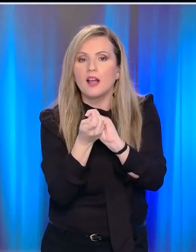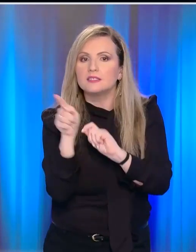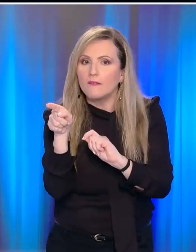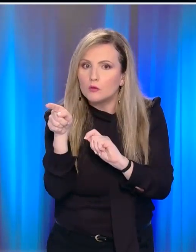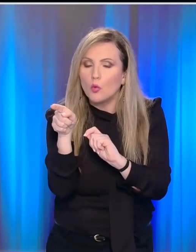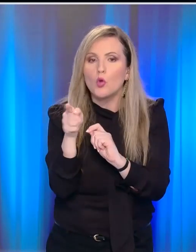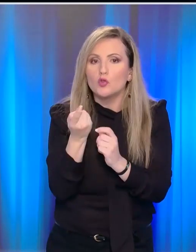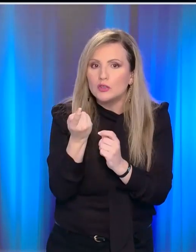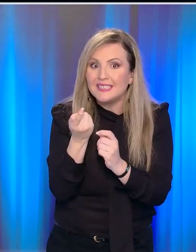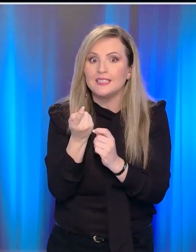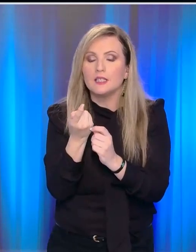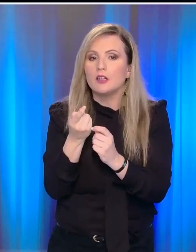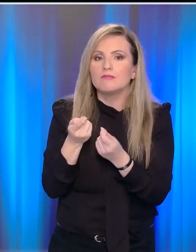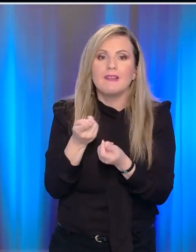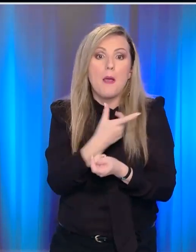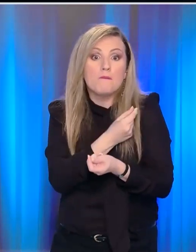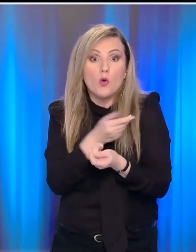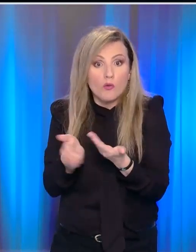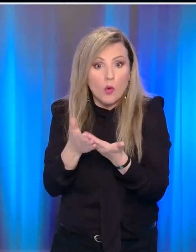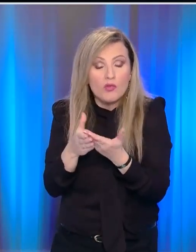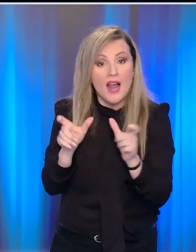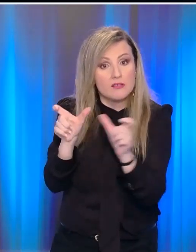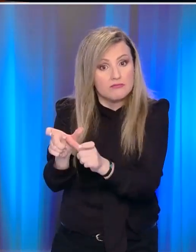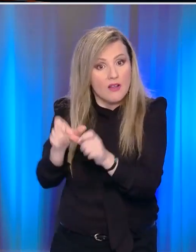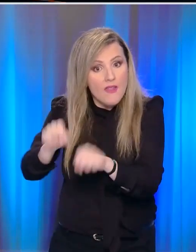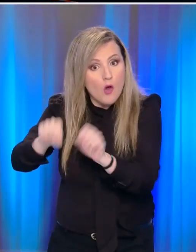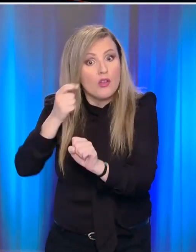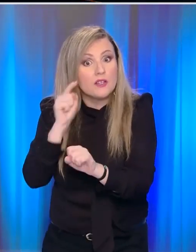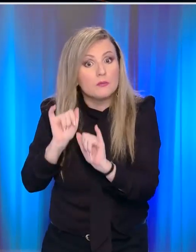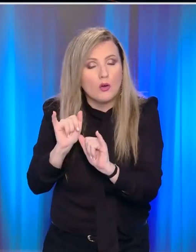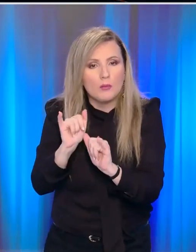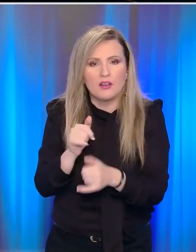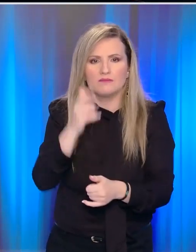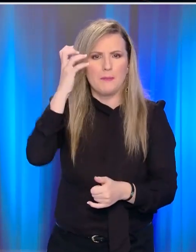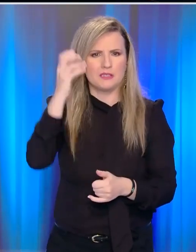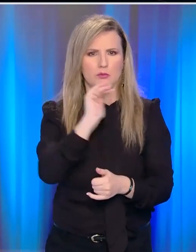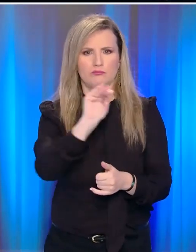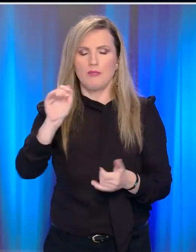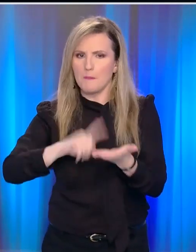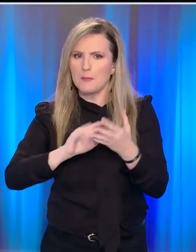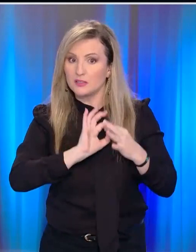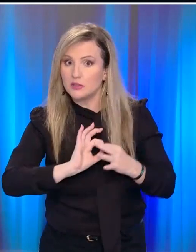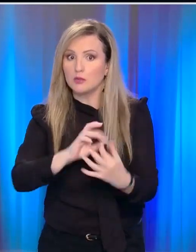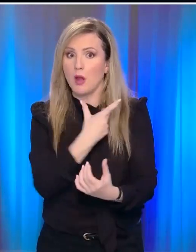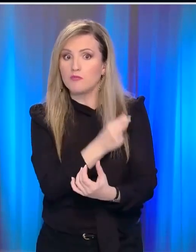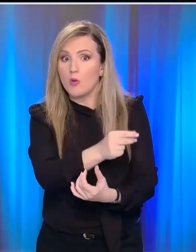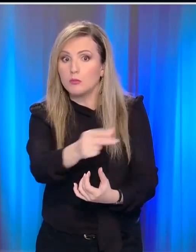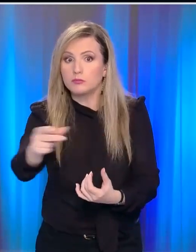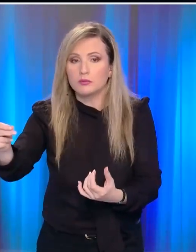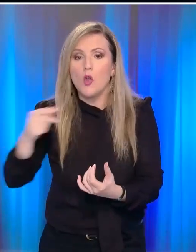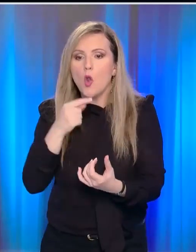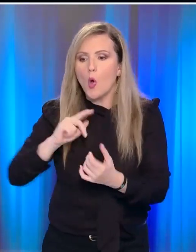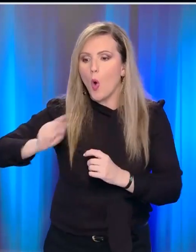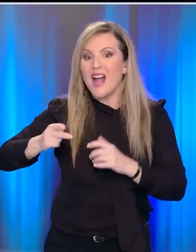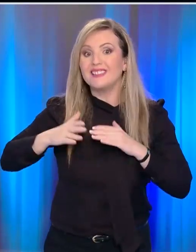καλύπτεται από τα εμβόλια. Οι ειδικοί πάντως κάνουν έκλειση να συνεχιστούν οι εμβολιασμοί, καθώς όπως εψημένουν σε κάθε περίπτωση αυξάνονταν τις